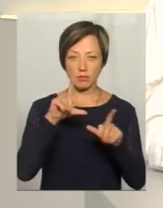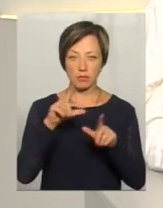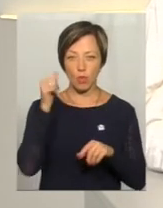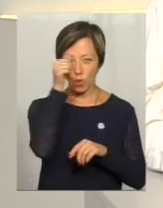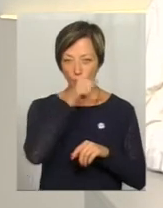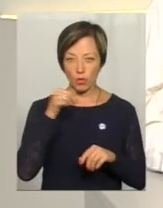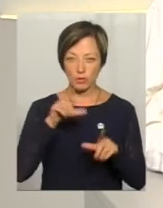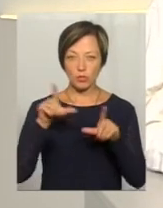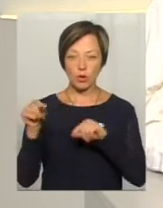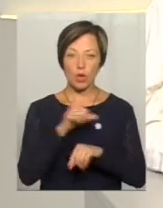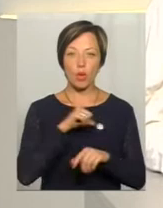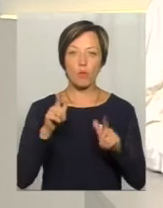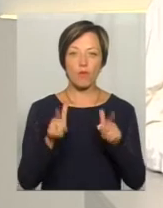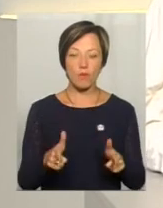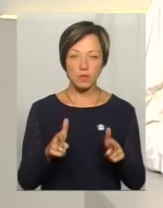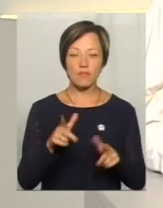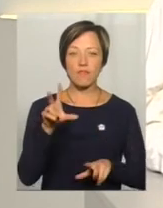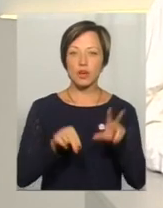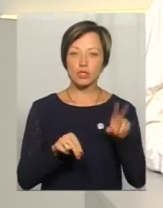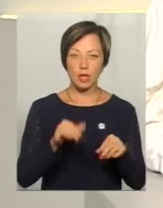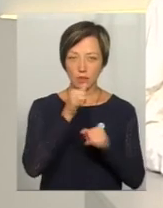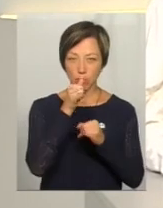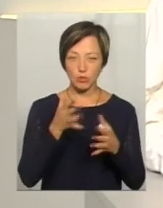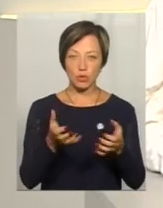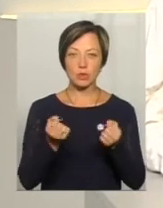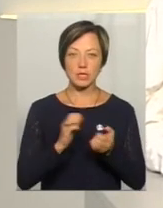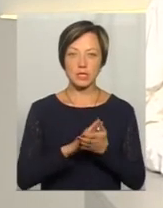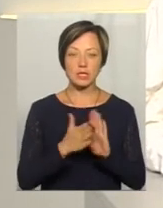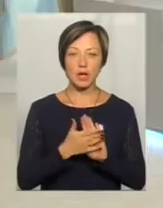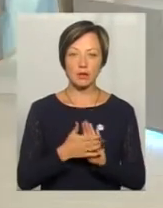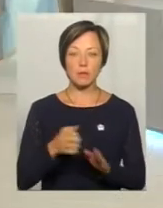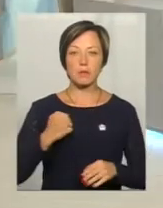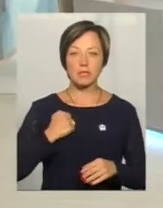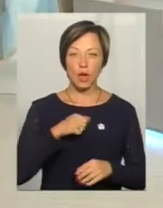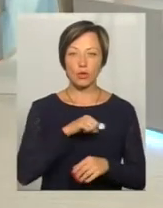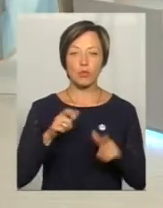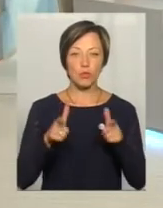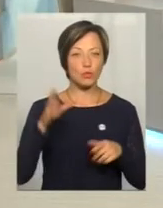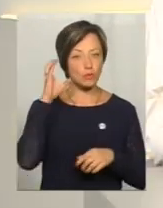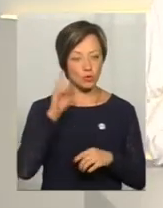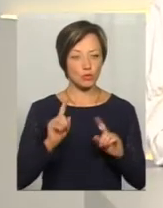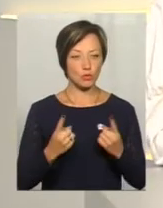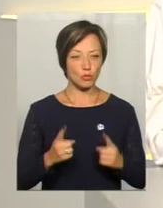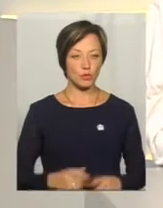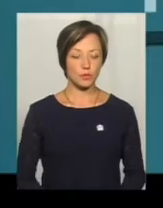стояв на промзоні в Авдіївці. Чоловік вважає, що не може отримати статусу бійця-добровольця. Послухаємо чому.